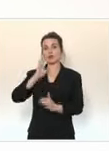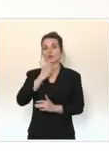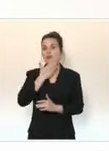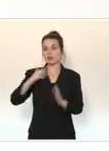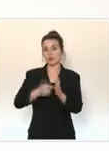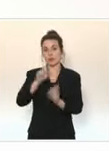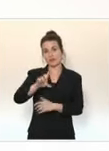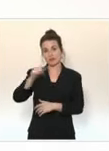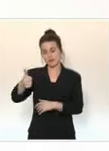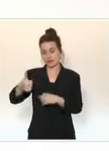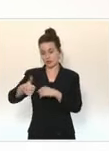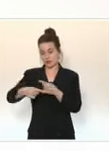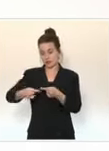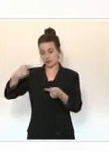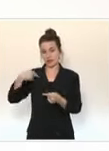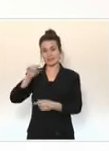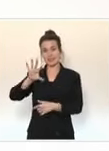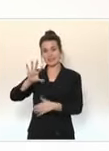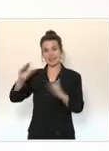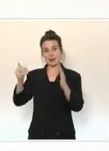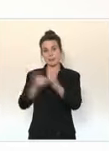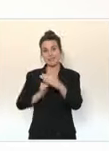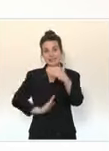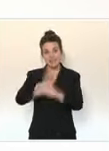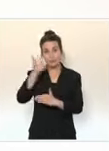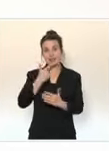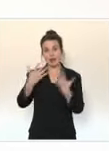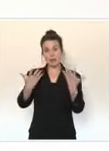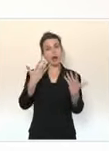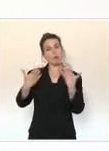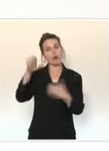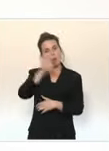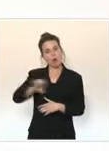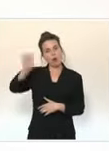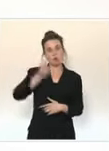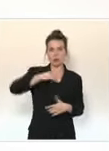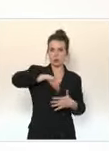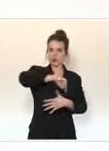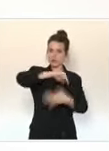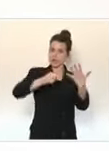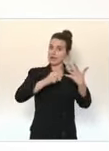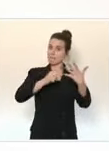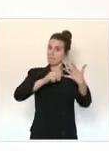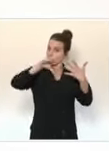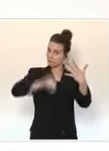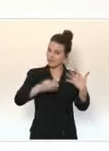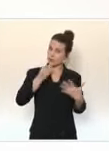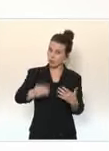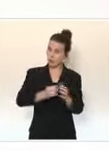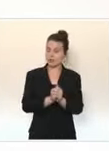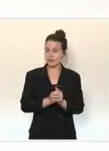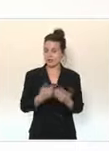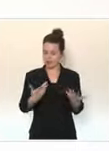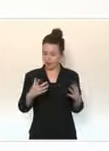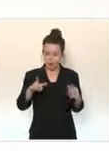dernière semaine, ce qui nous place au troisième rang européen. Le séquençage, il est aussi très utile pour aller identifier des nouveaux